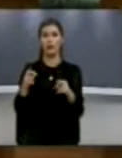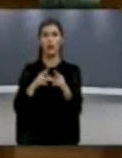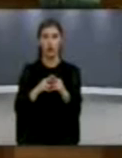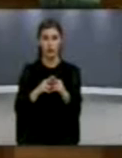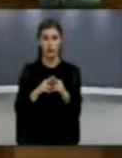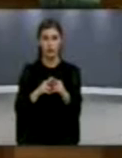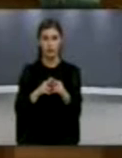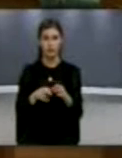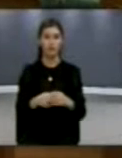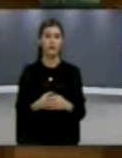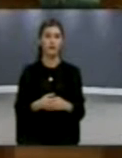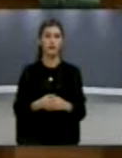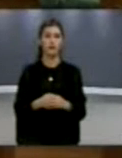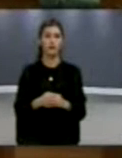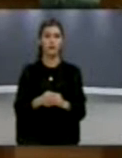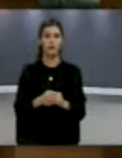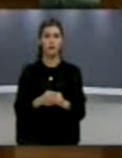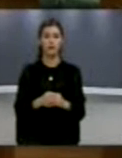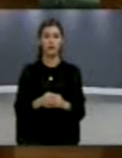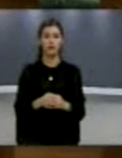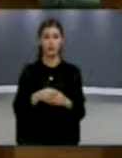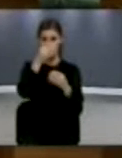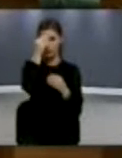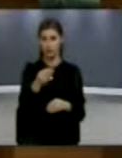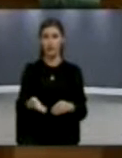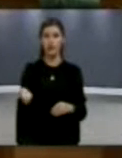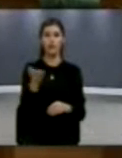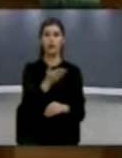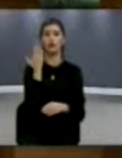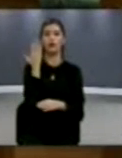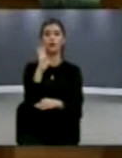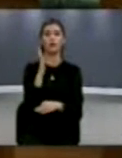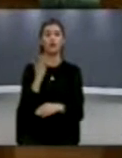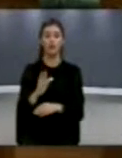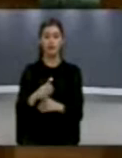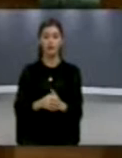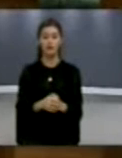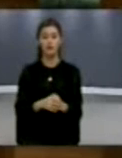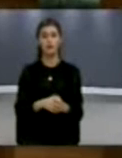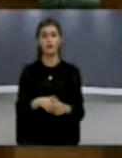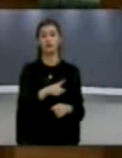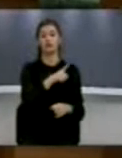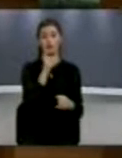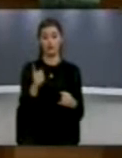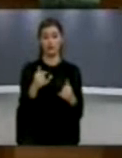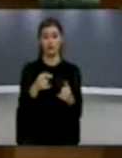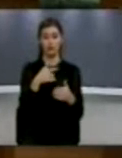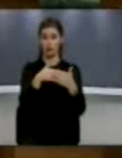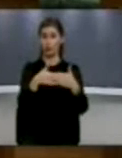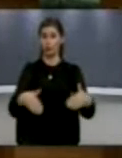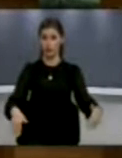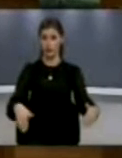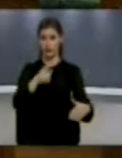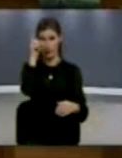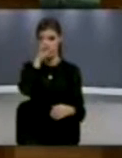i bekë bale. Deputet Kuvendet Kosovës, kufiri Kosovë-Maljezi në luftën e dytë botrore në krahine